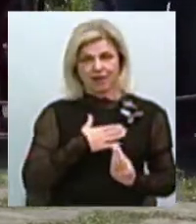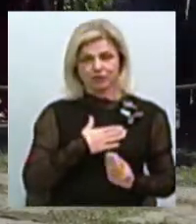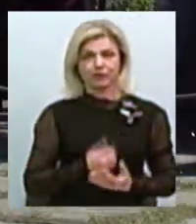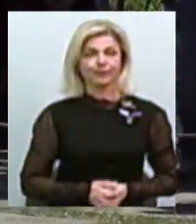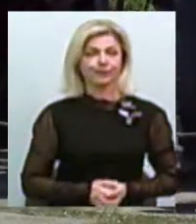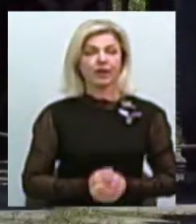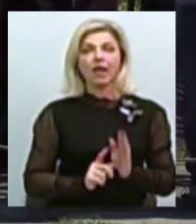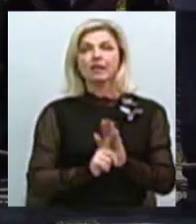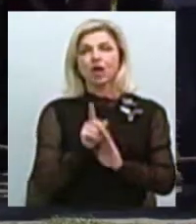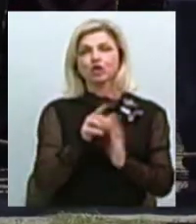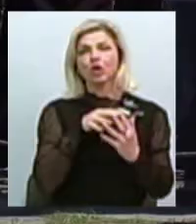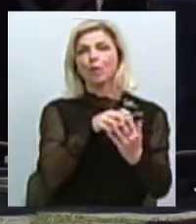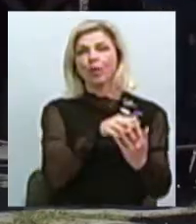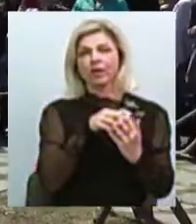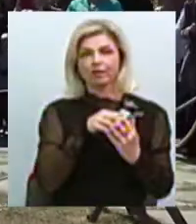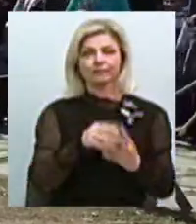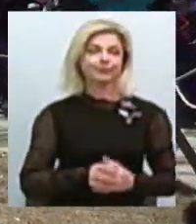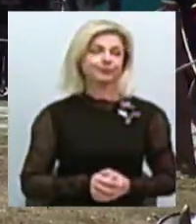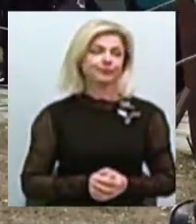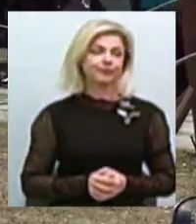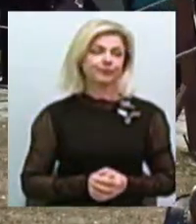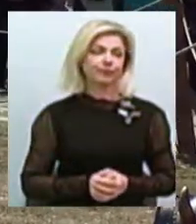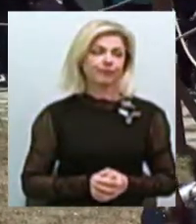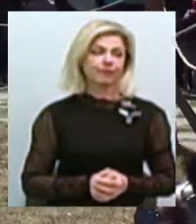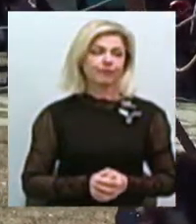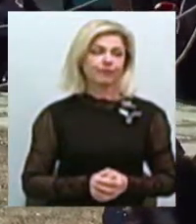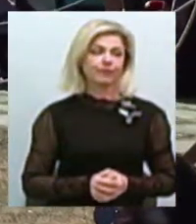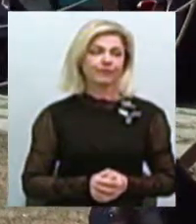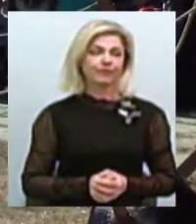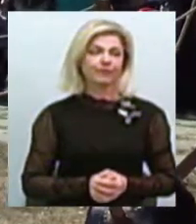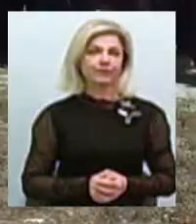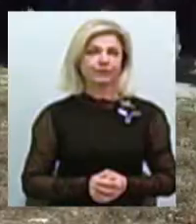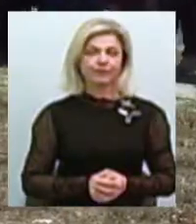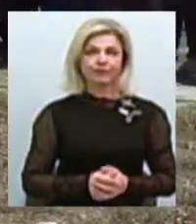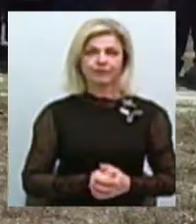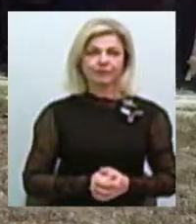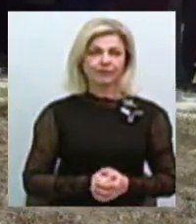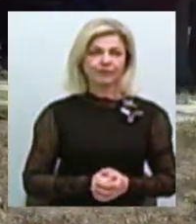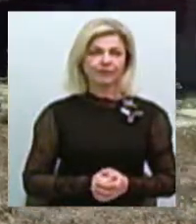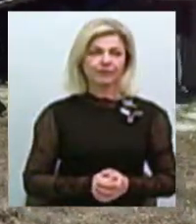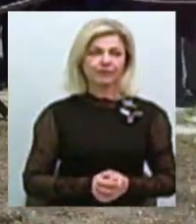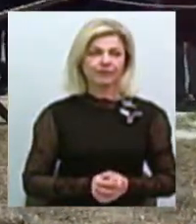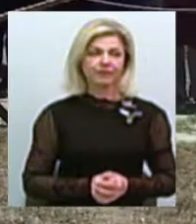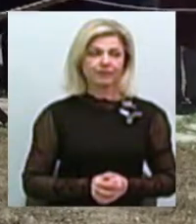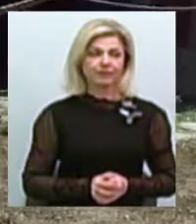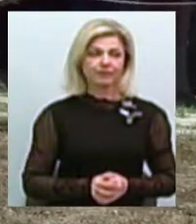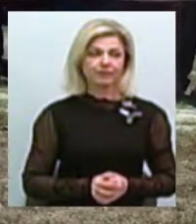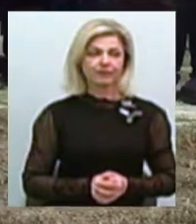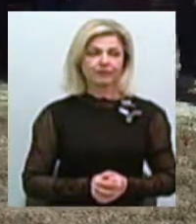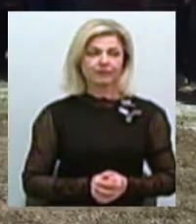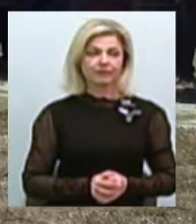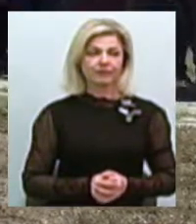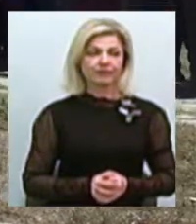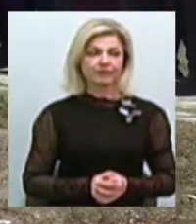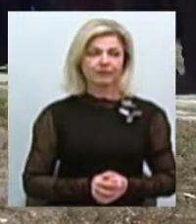Розпочались бої. Дуже ризикований бій зараз, що ти бачите, між нашими варварами. Подивимося, хто